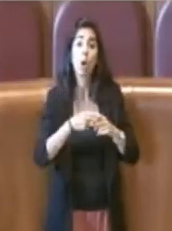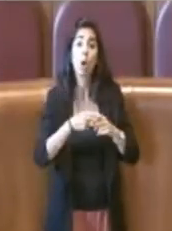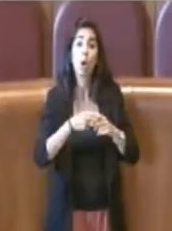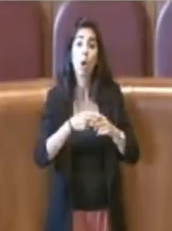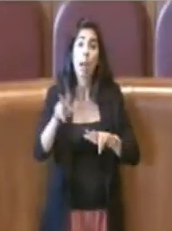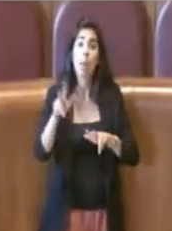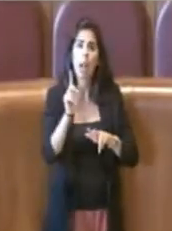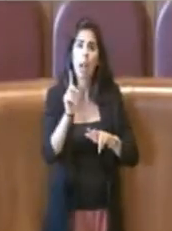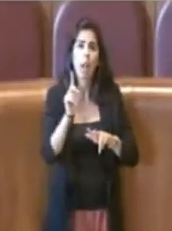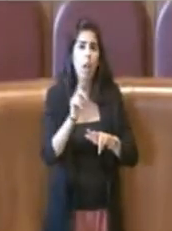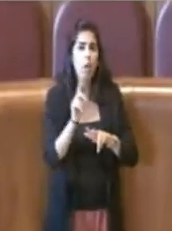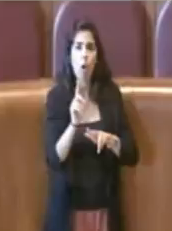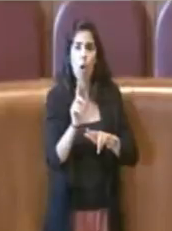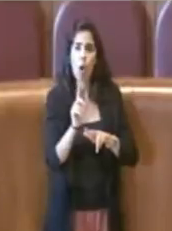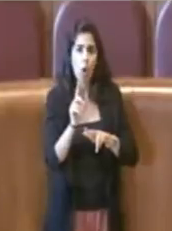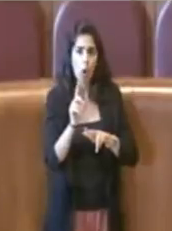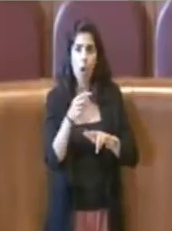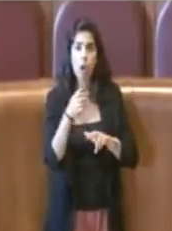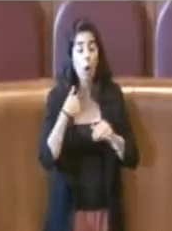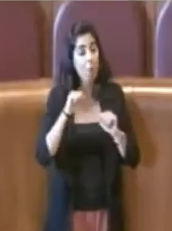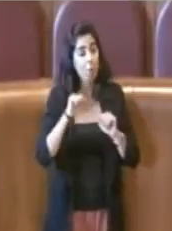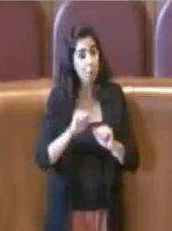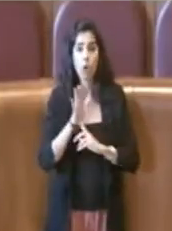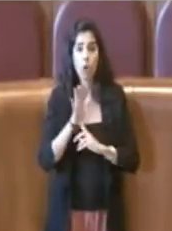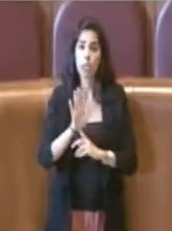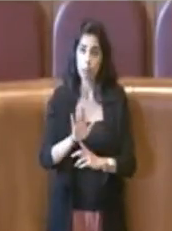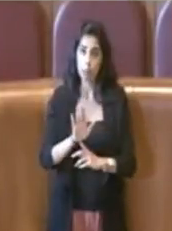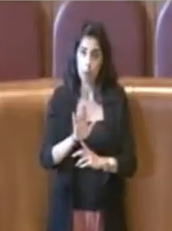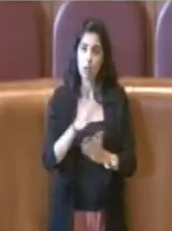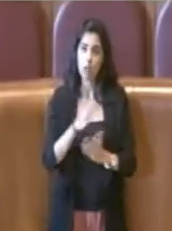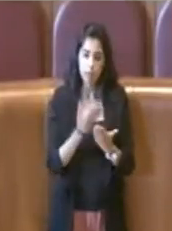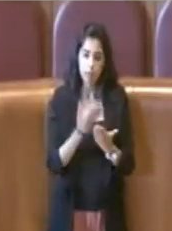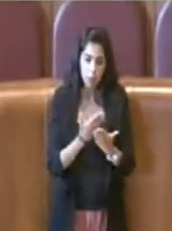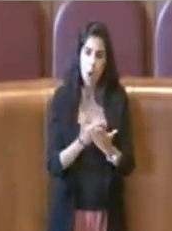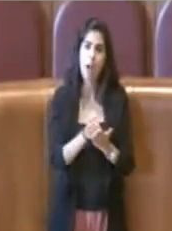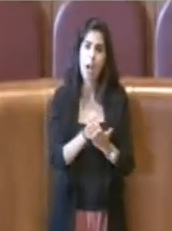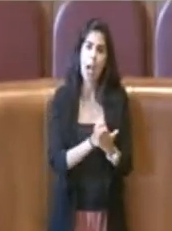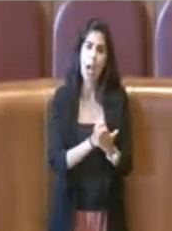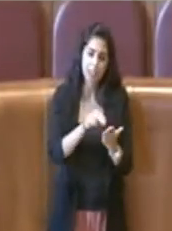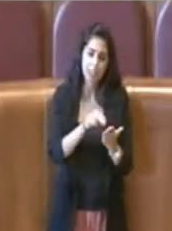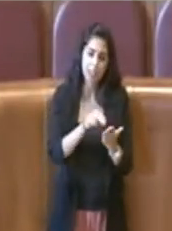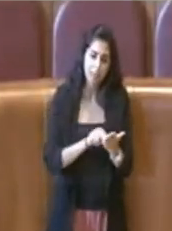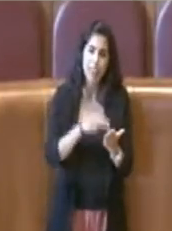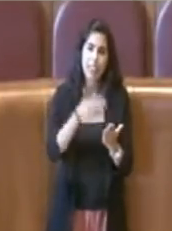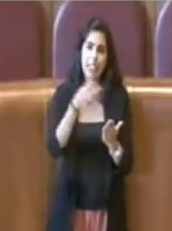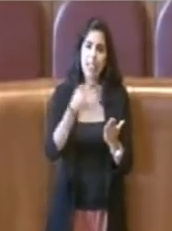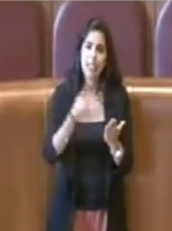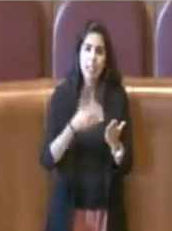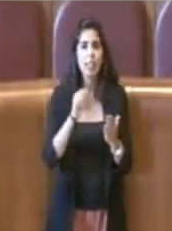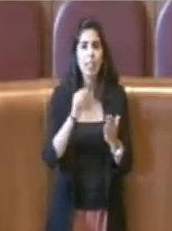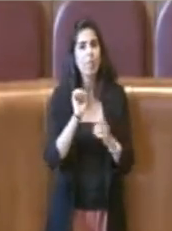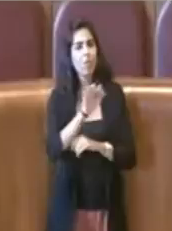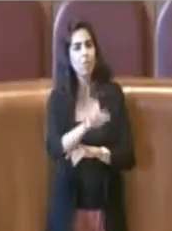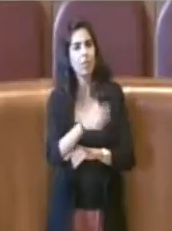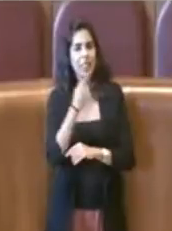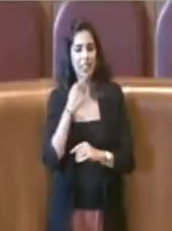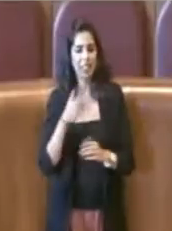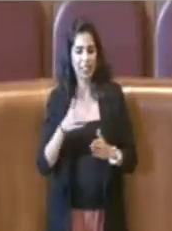Ho testimonianza con atti, con note scritte inviate dal Dipartimento